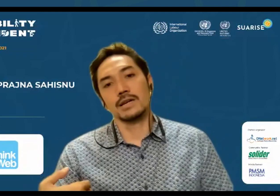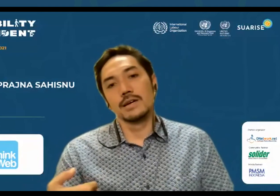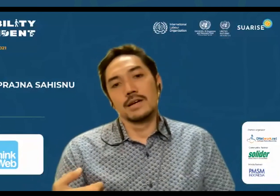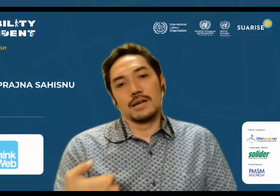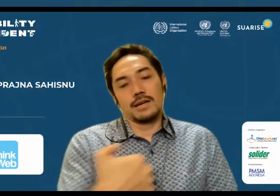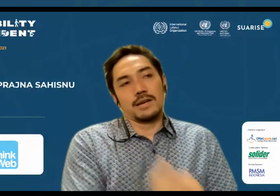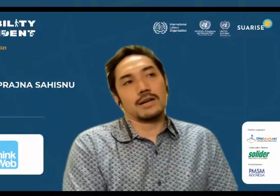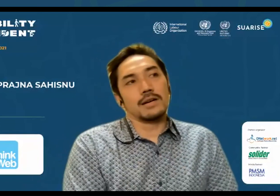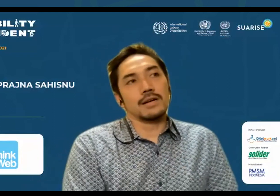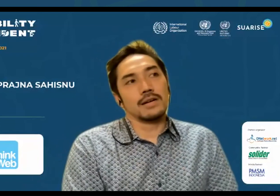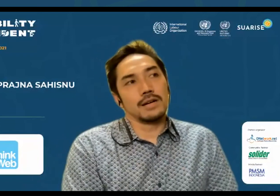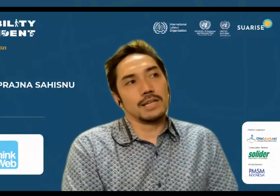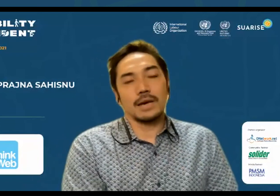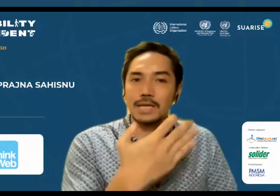bisnis kan